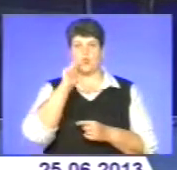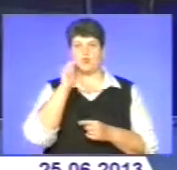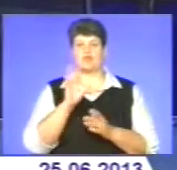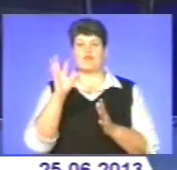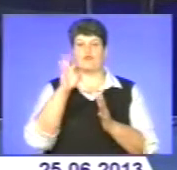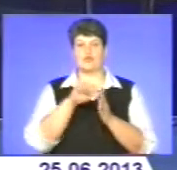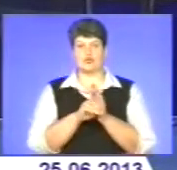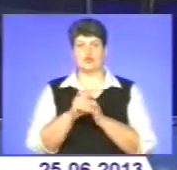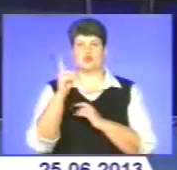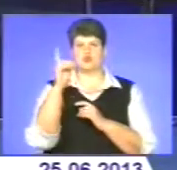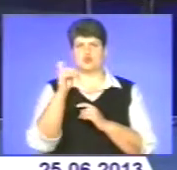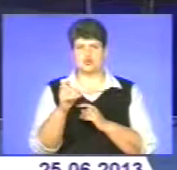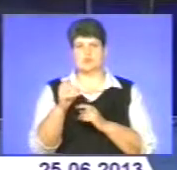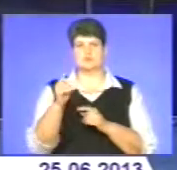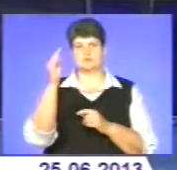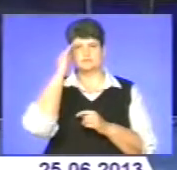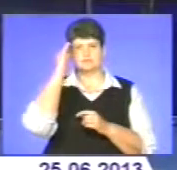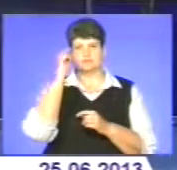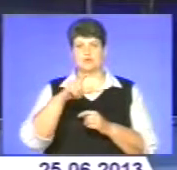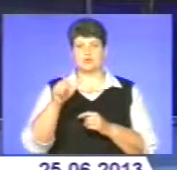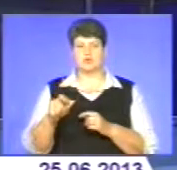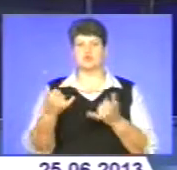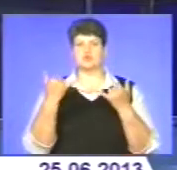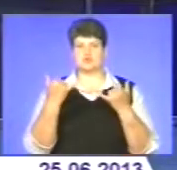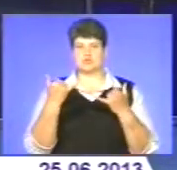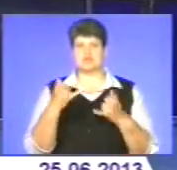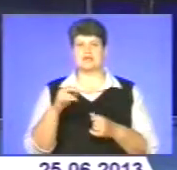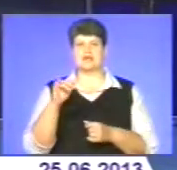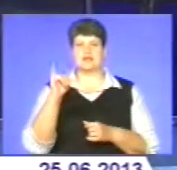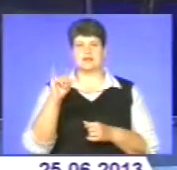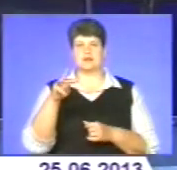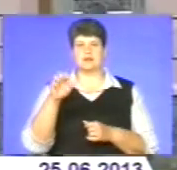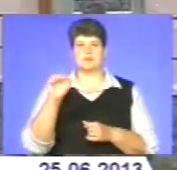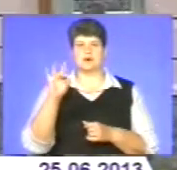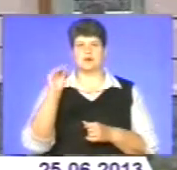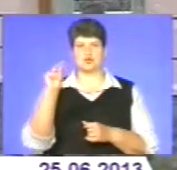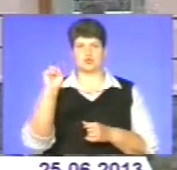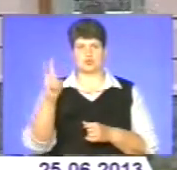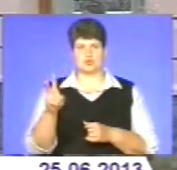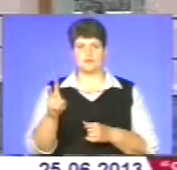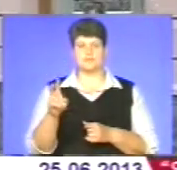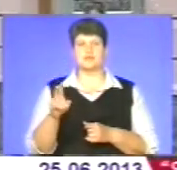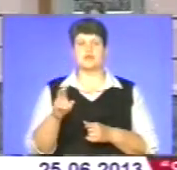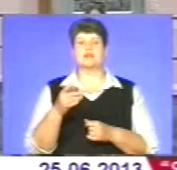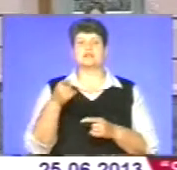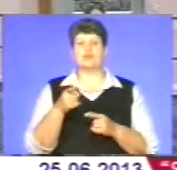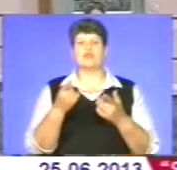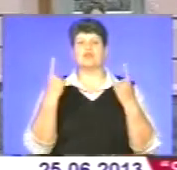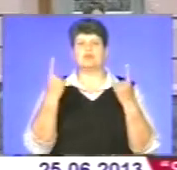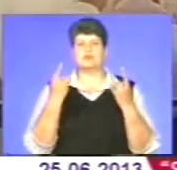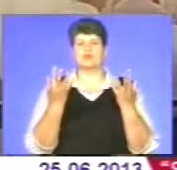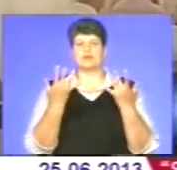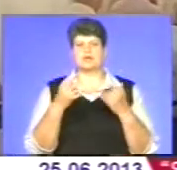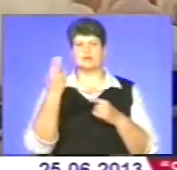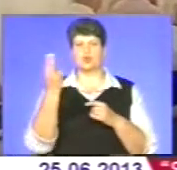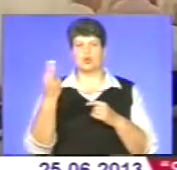найвидатніших геніїв сучасності – наш земляк Іван Марчук. Таку кількість відомих художників і міців